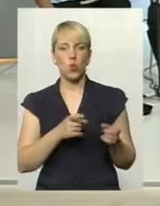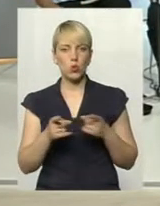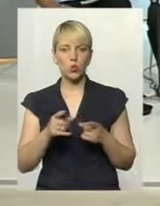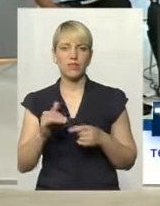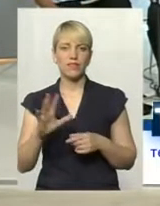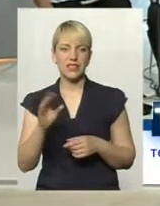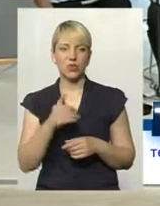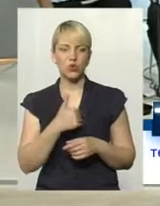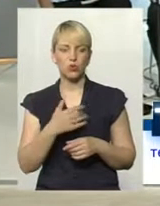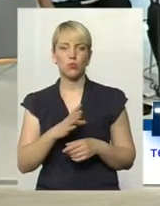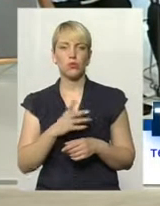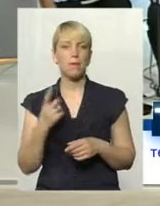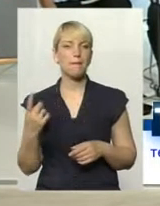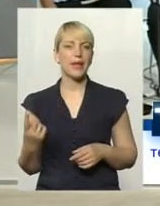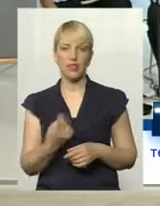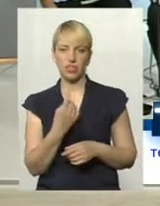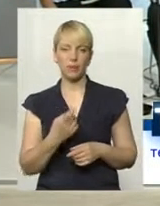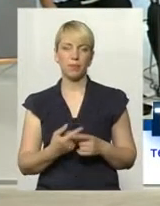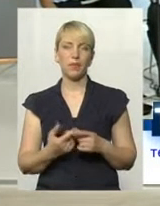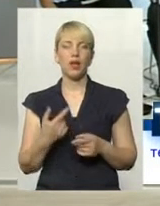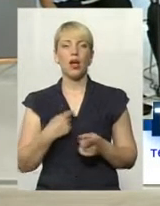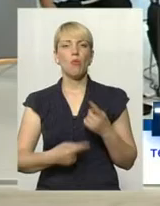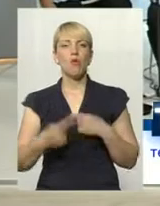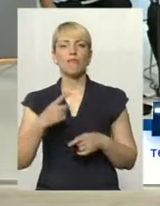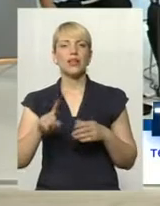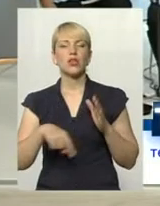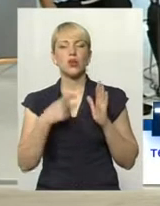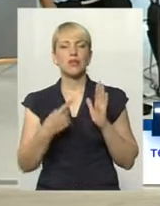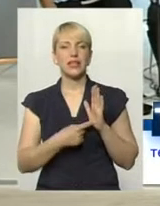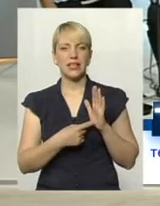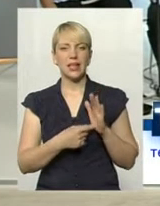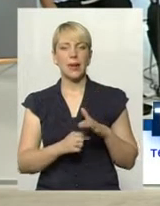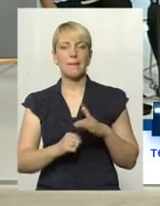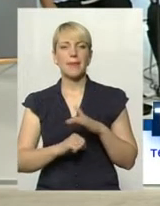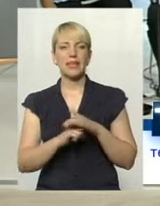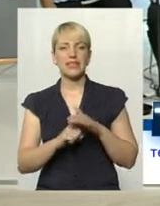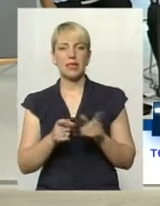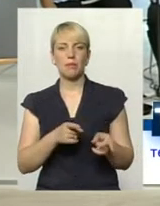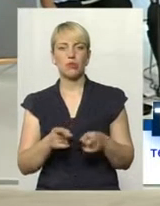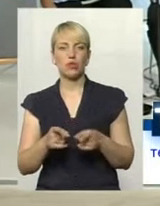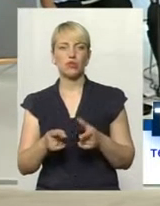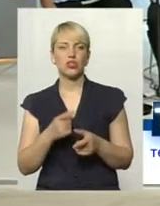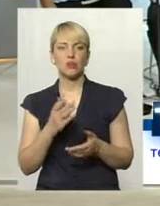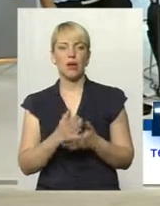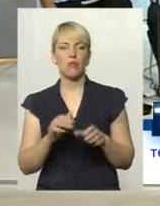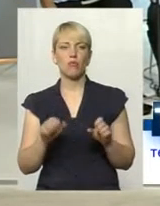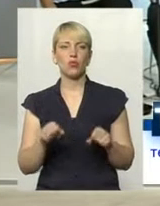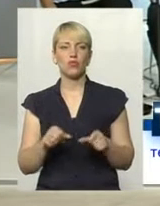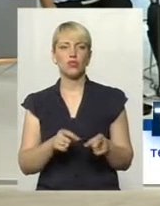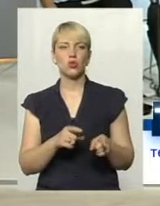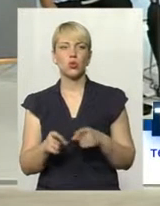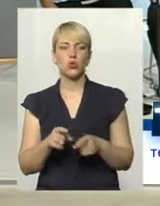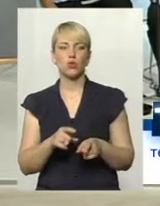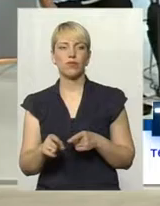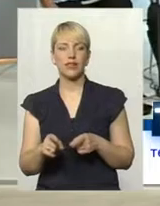Разом з тим, якщо поглянути, знову повертаюся до питання бази і підготовки. Чи маємо можливість готувати